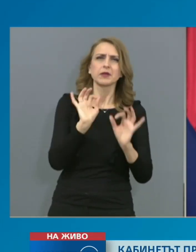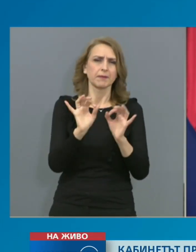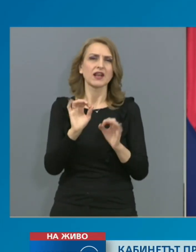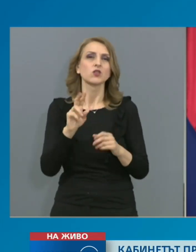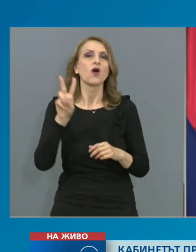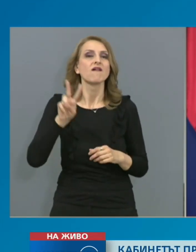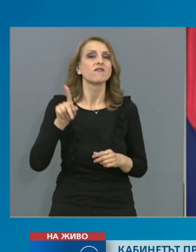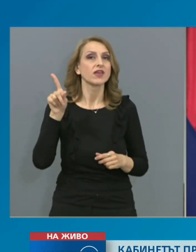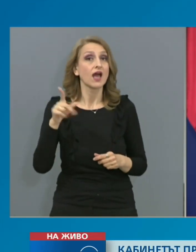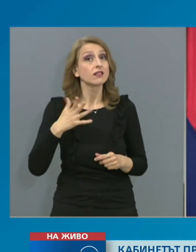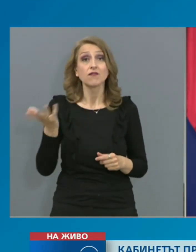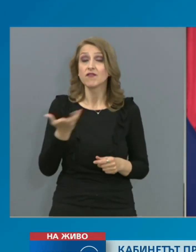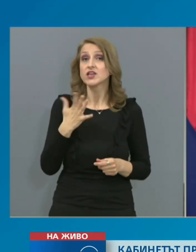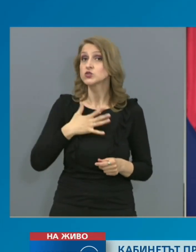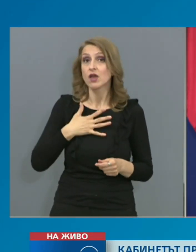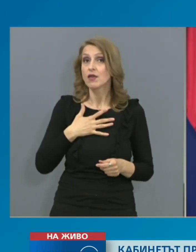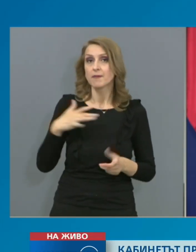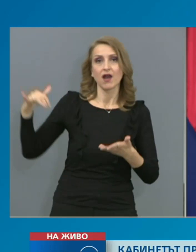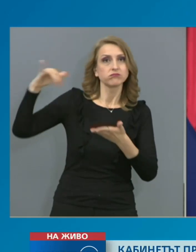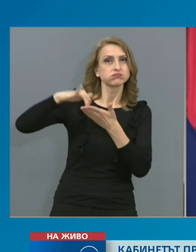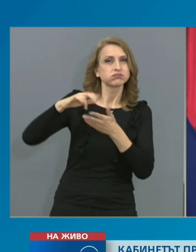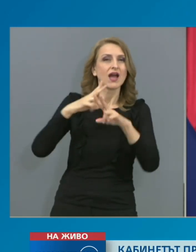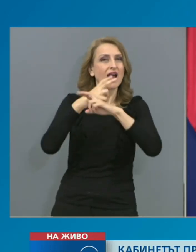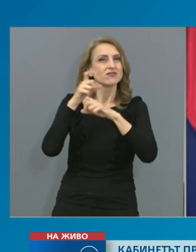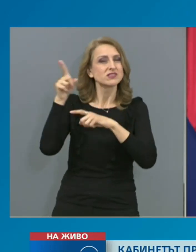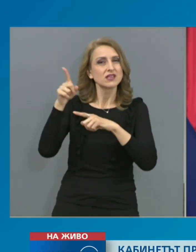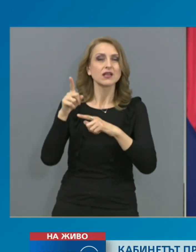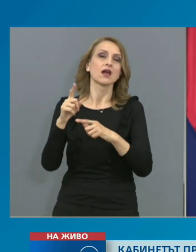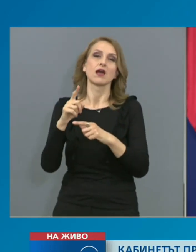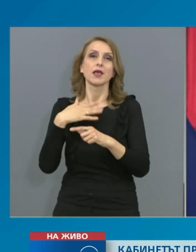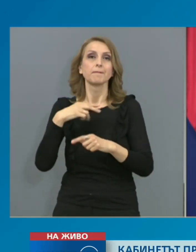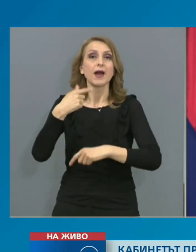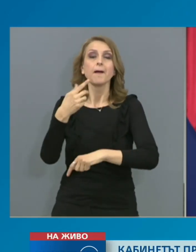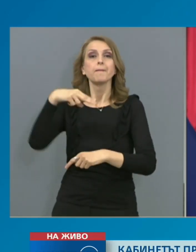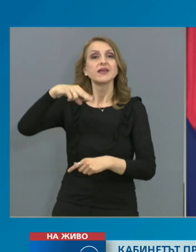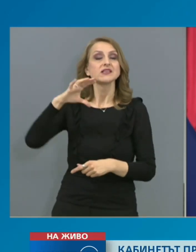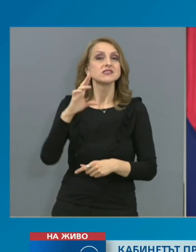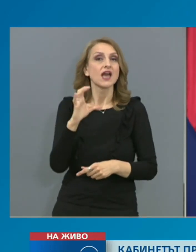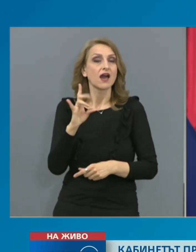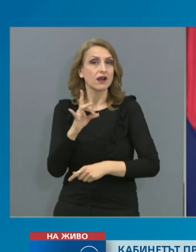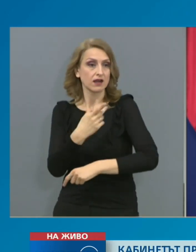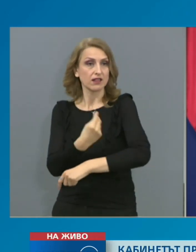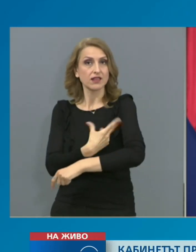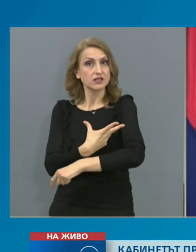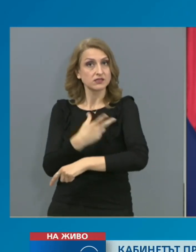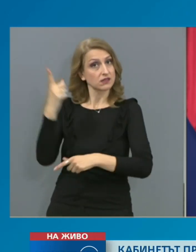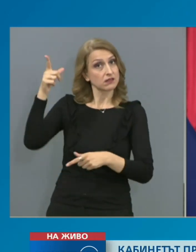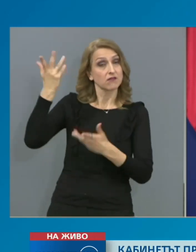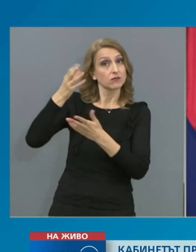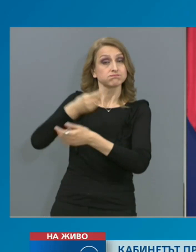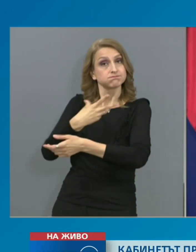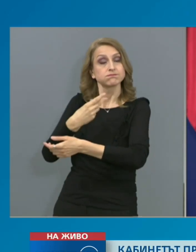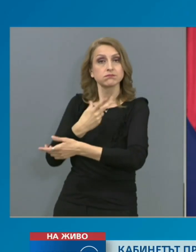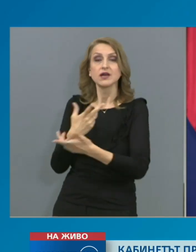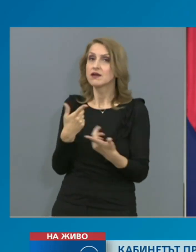въведоха ПСР тестове на прибиращите се, които са. Тук дали обмисляте някакви такива мерки, тъй като голямата